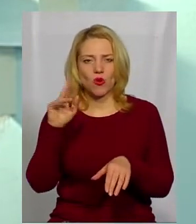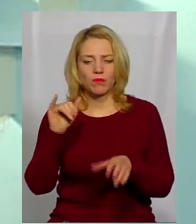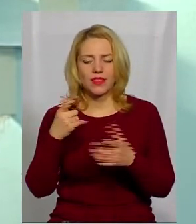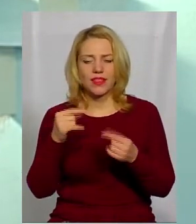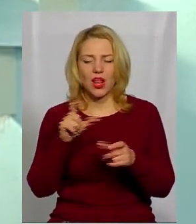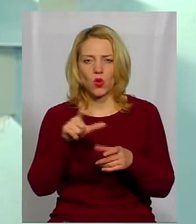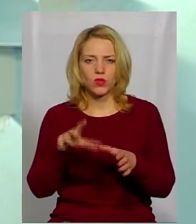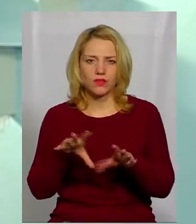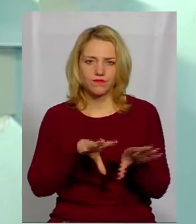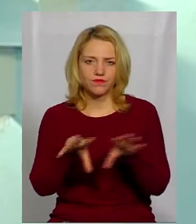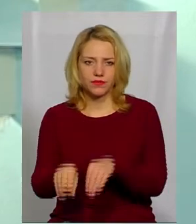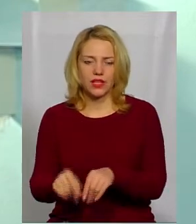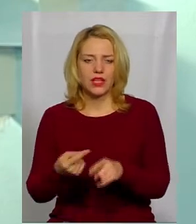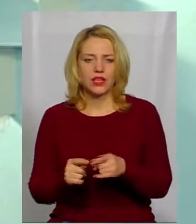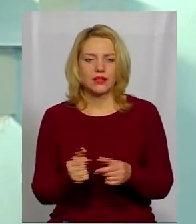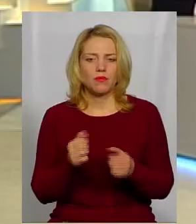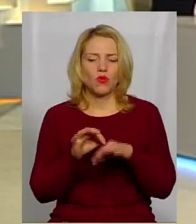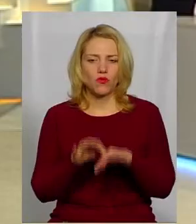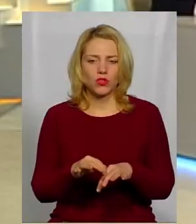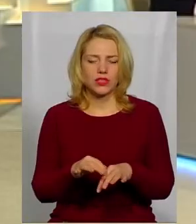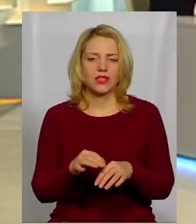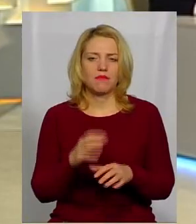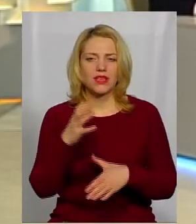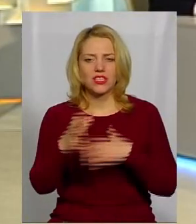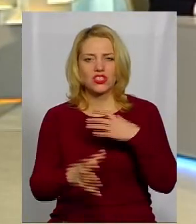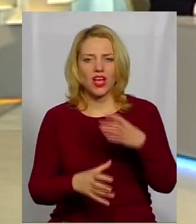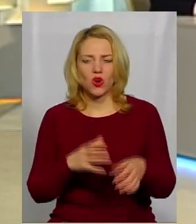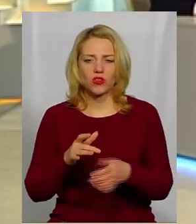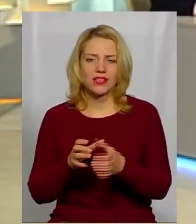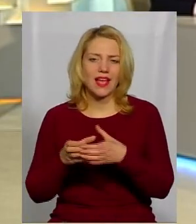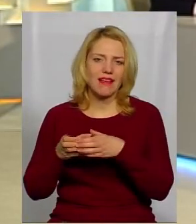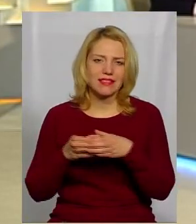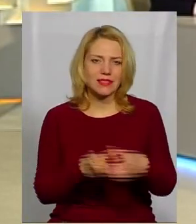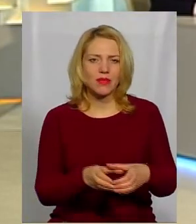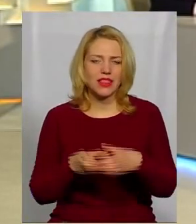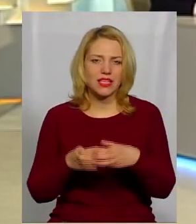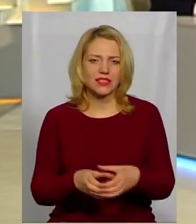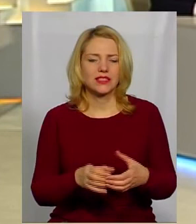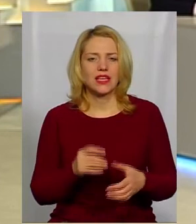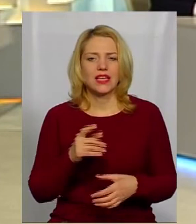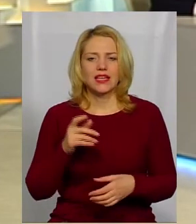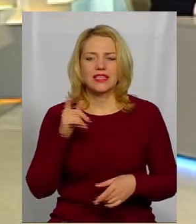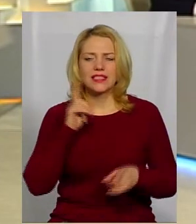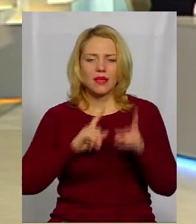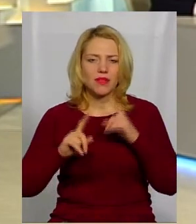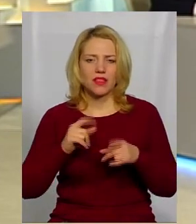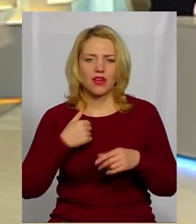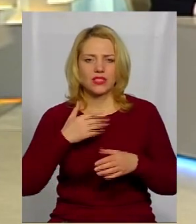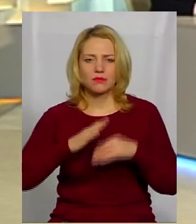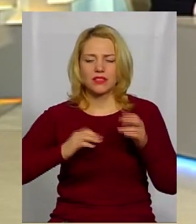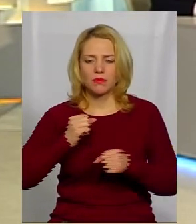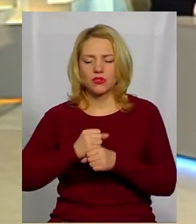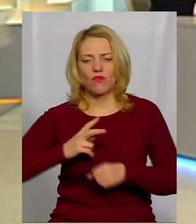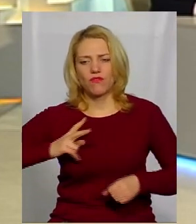цього ми проводили міжнародні експедиції і міжнародні семінари. І в нас працювали спеціалісти з Франції, Польщі,